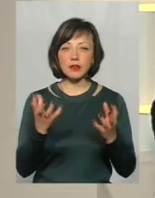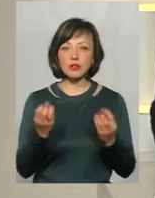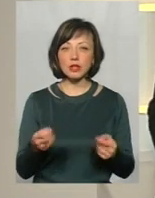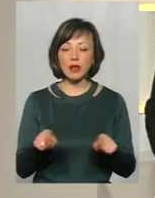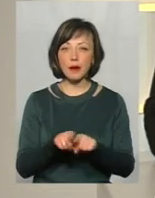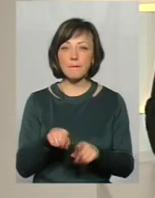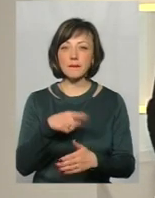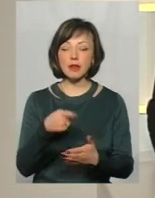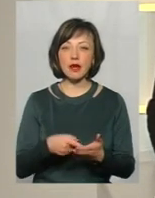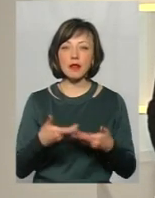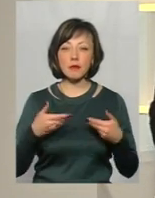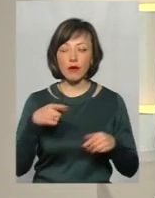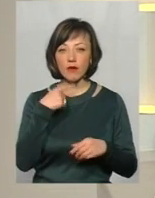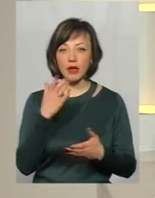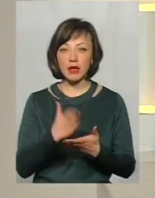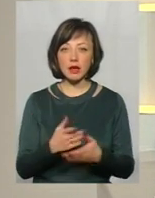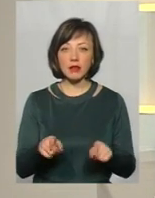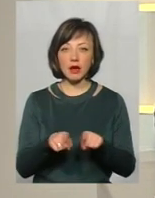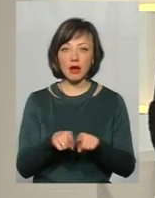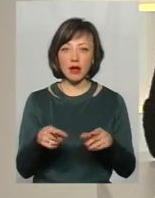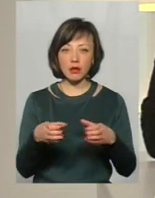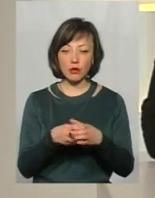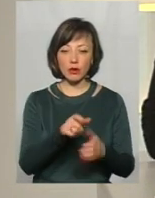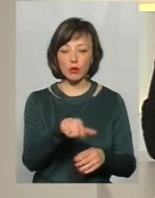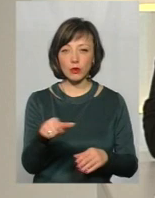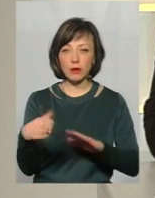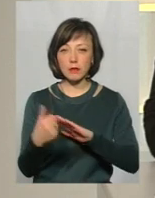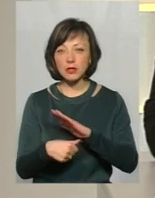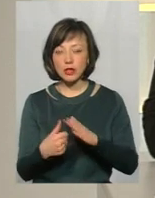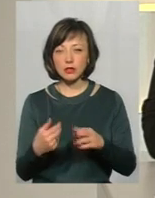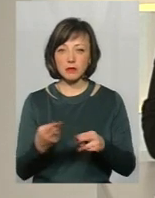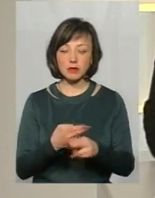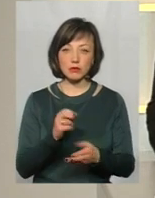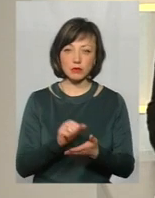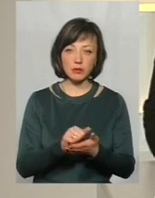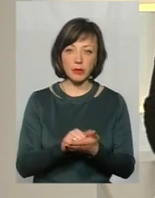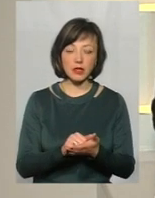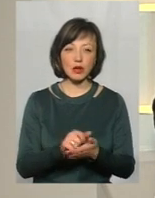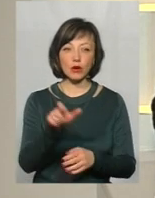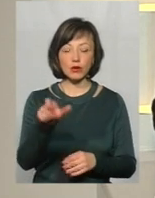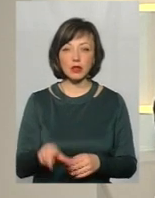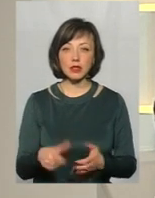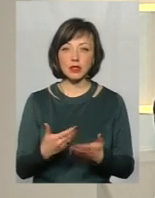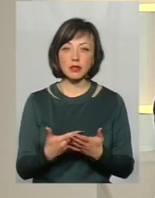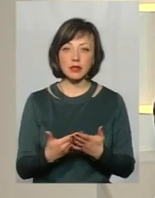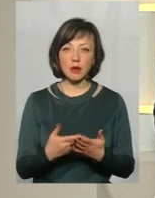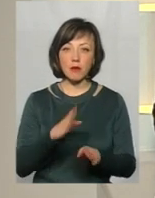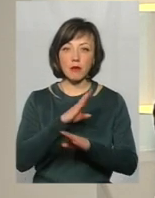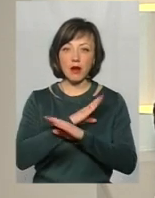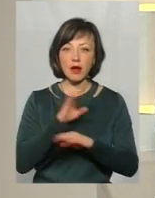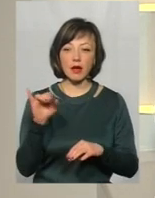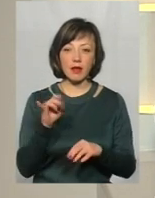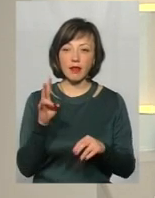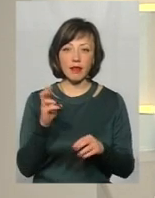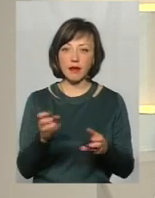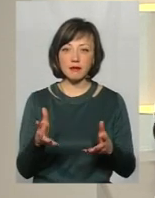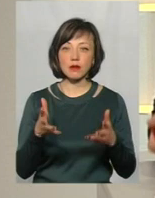Ми говорили про те, що є така категорія безхаченки, коли людина помирає і не з